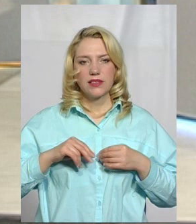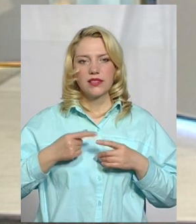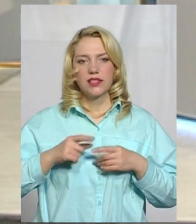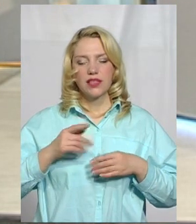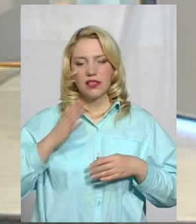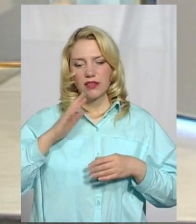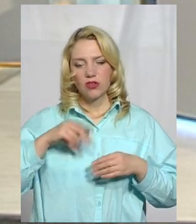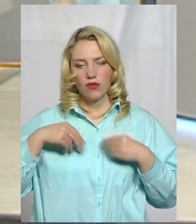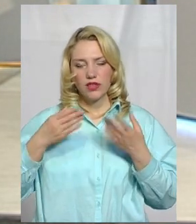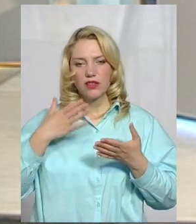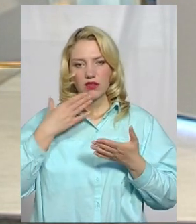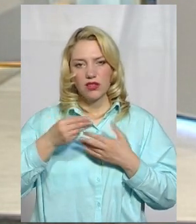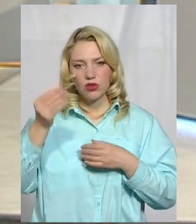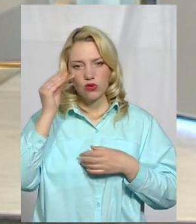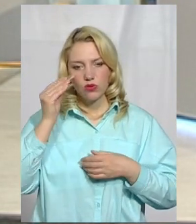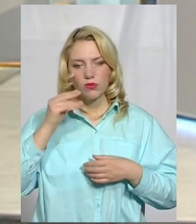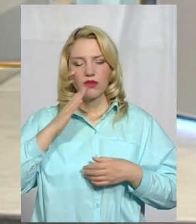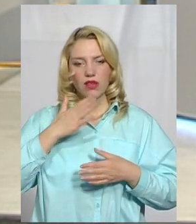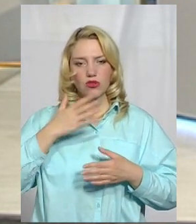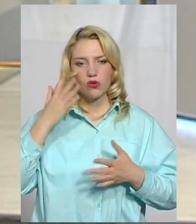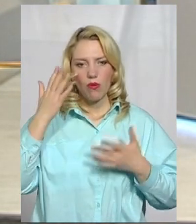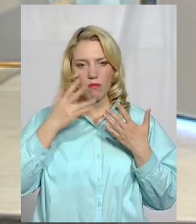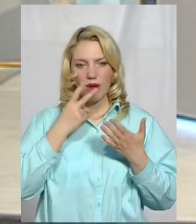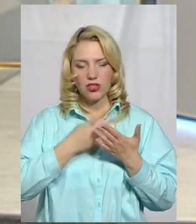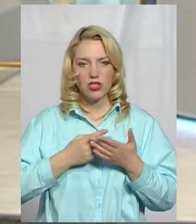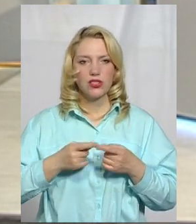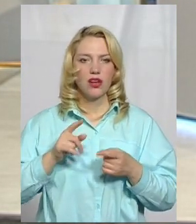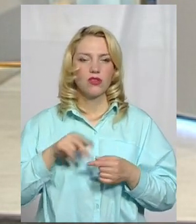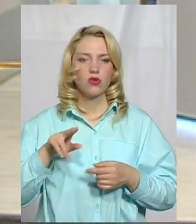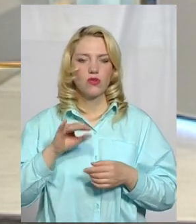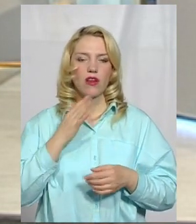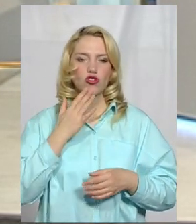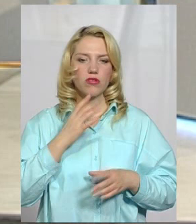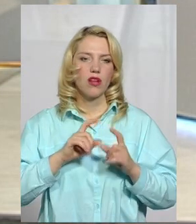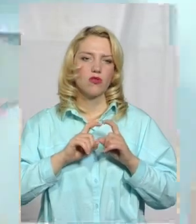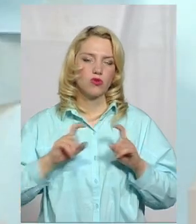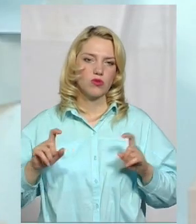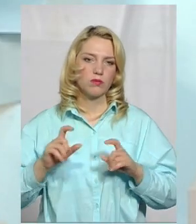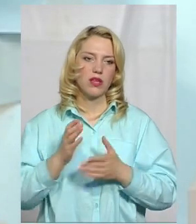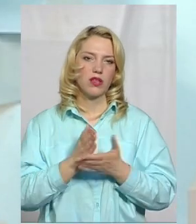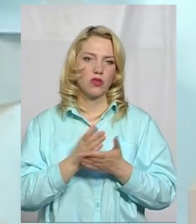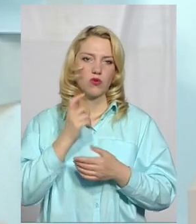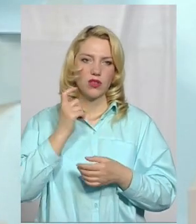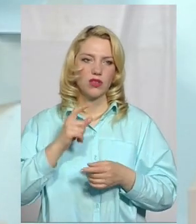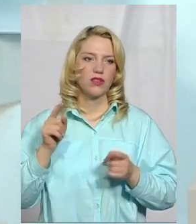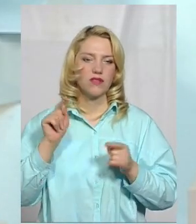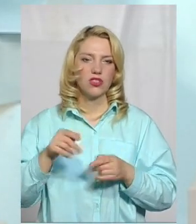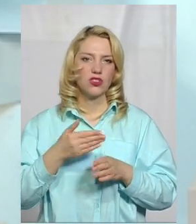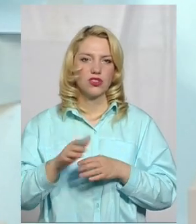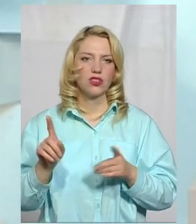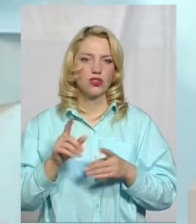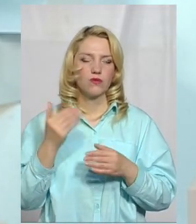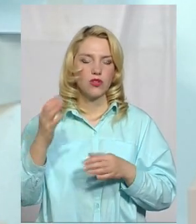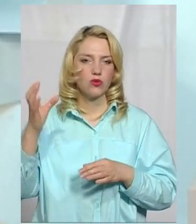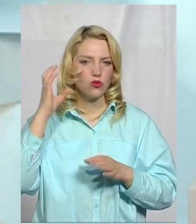нашої думки, нашого бачення до Національної служби здоров'я України. саме в тій частині, щоб вони дослухалися і